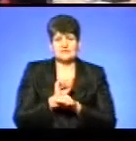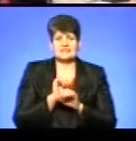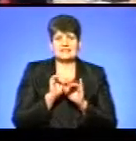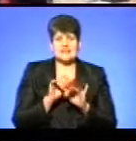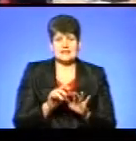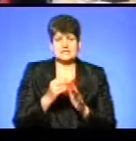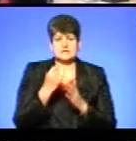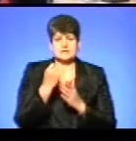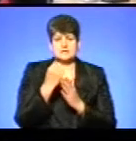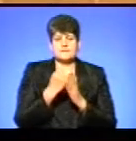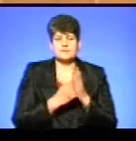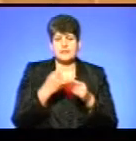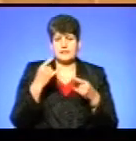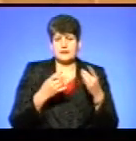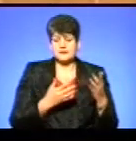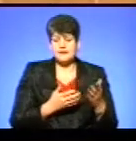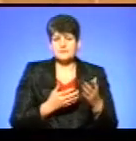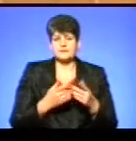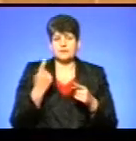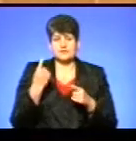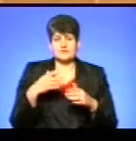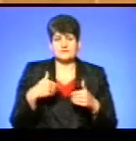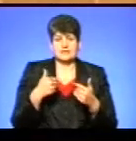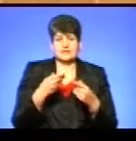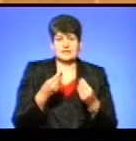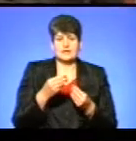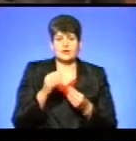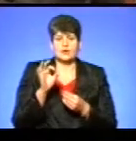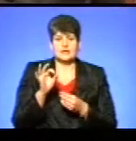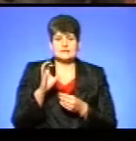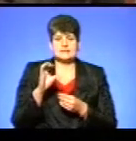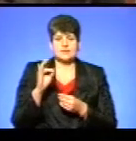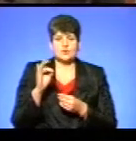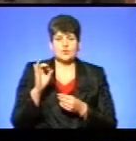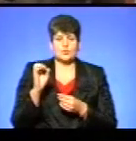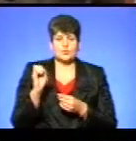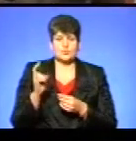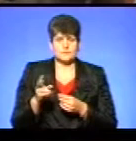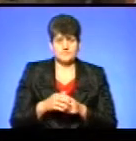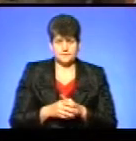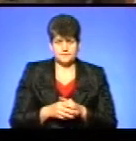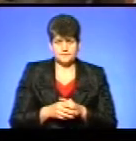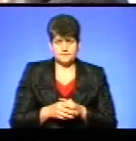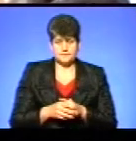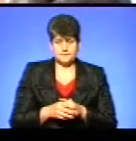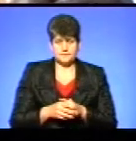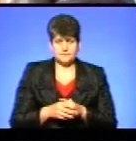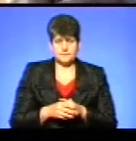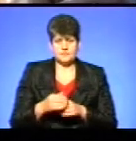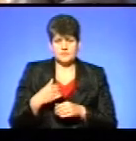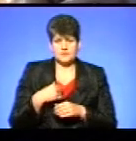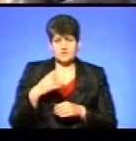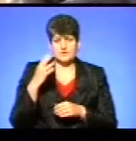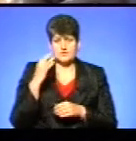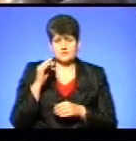Свої пропозиції до звернення додає один із депутатів обласної ради Олег Сиротюк. То Ахметова, то Порошенка. Вважаємо,